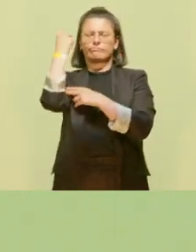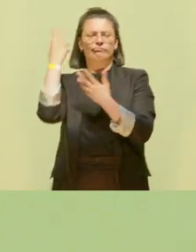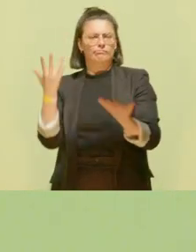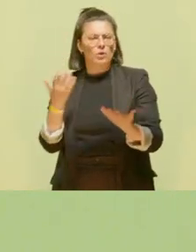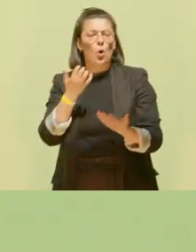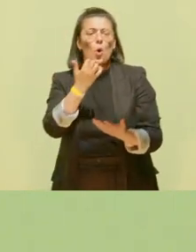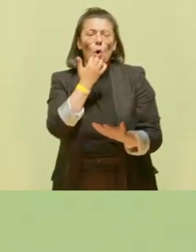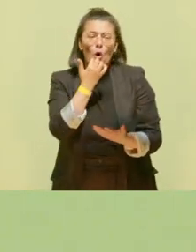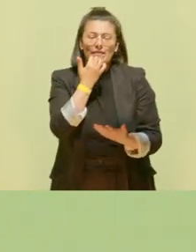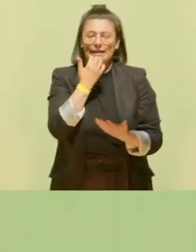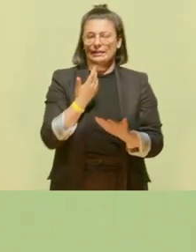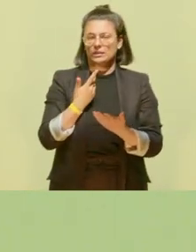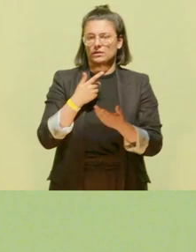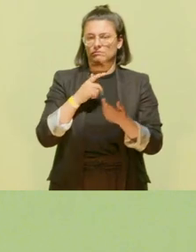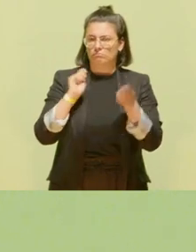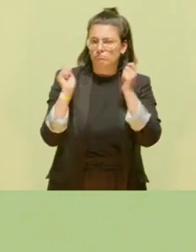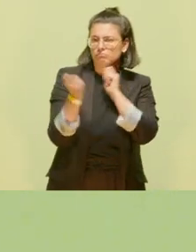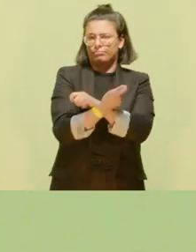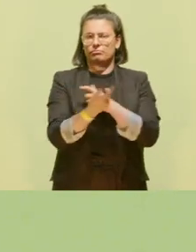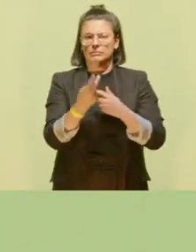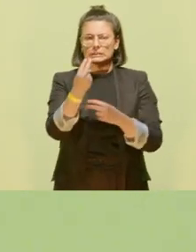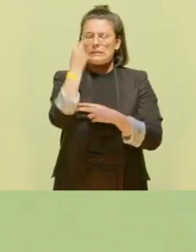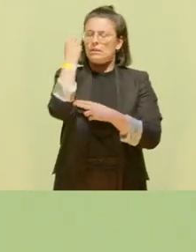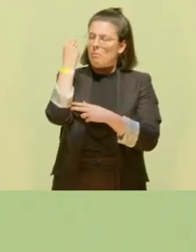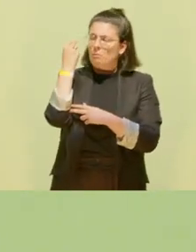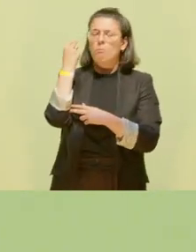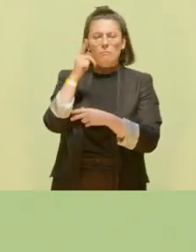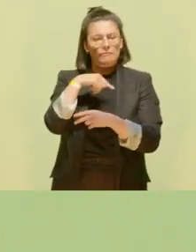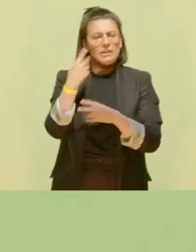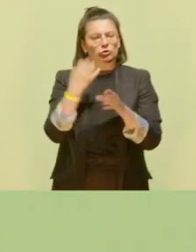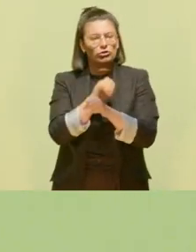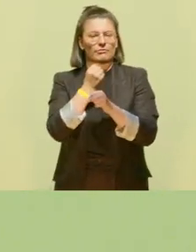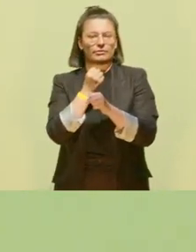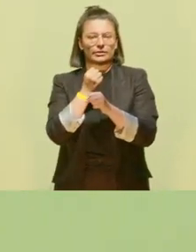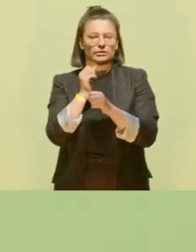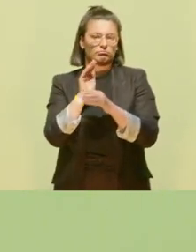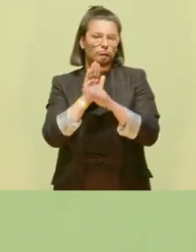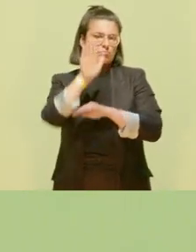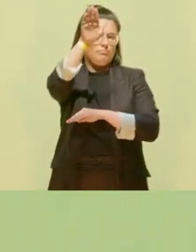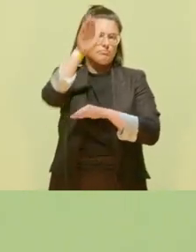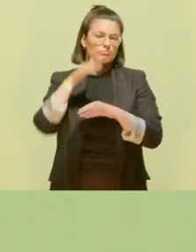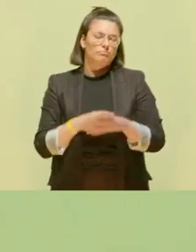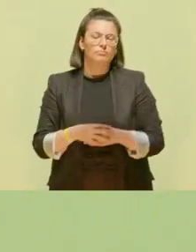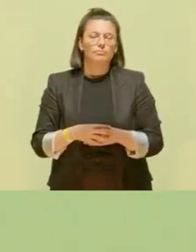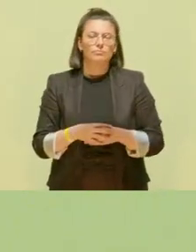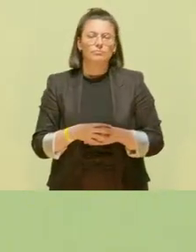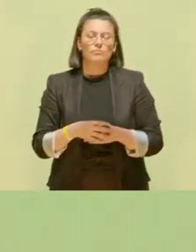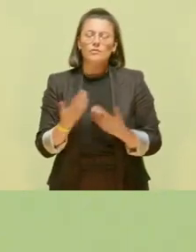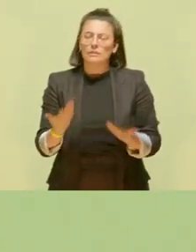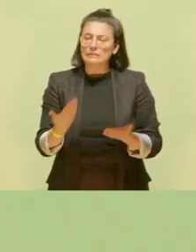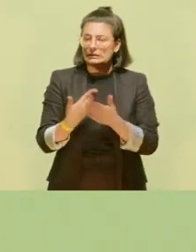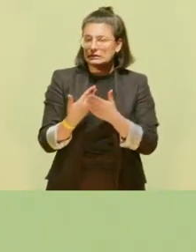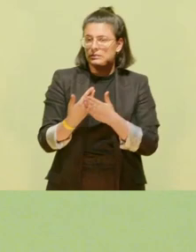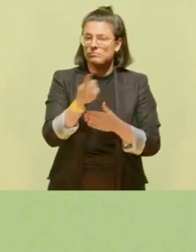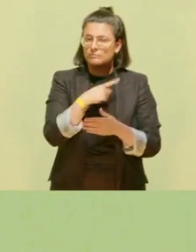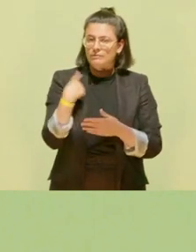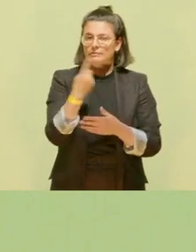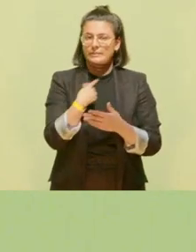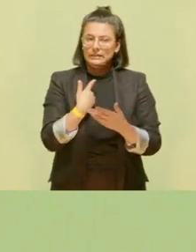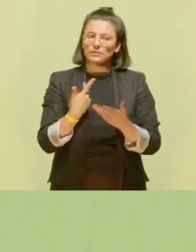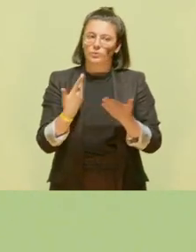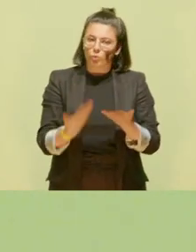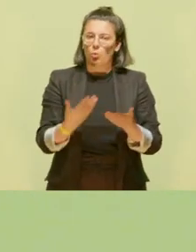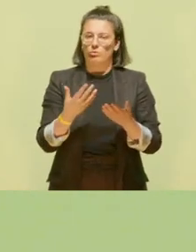hoffentlich werden Sie sehen, dass wir die Kurve gekriegt haben. Das ist das, was mich und was uns jeden Tag